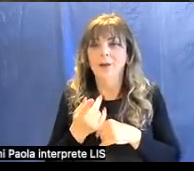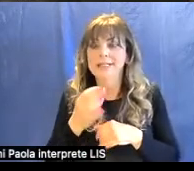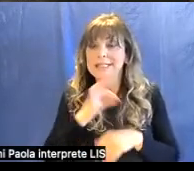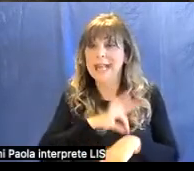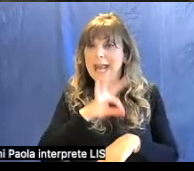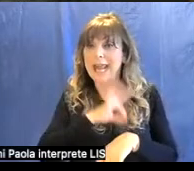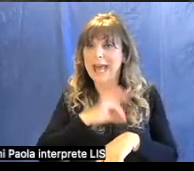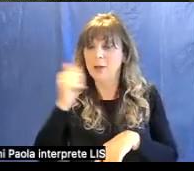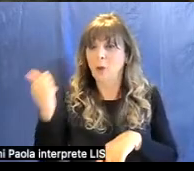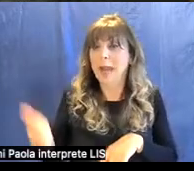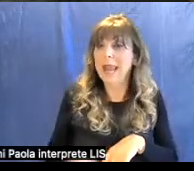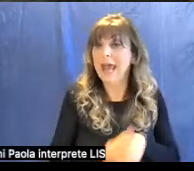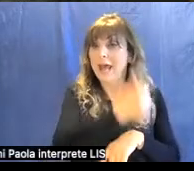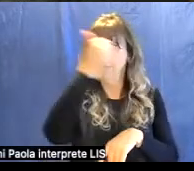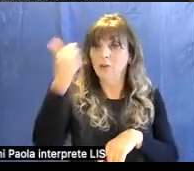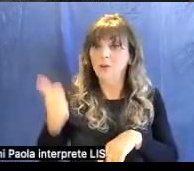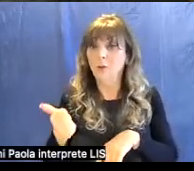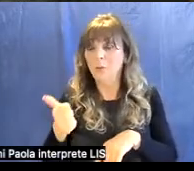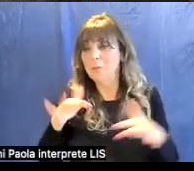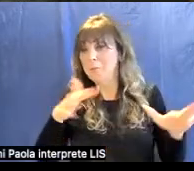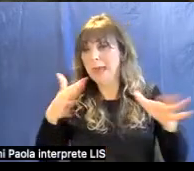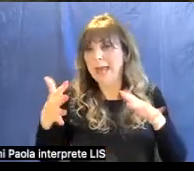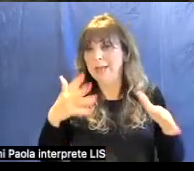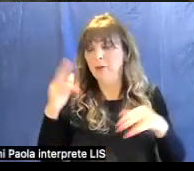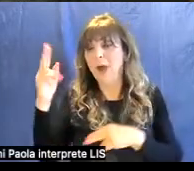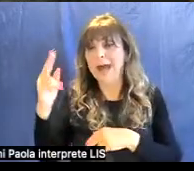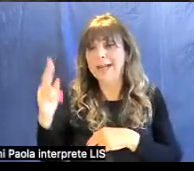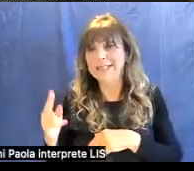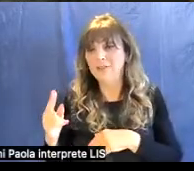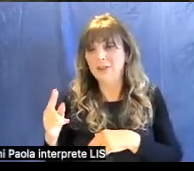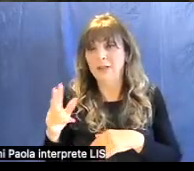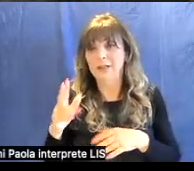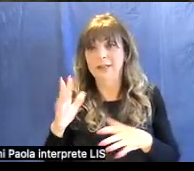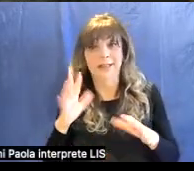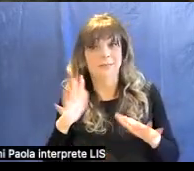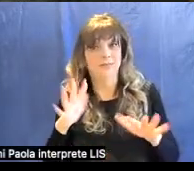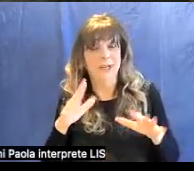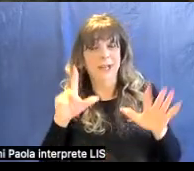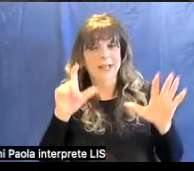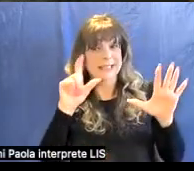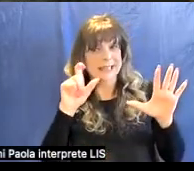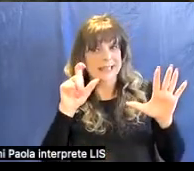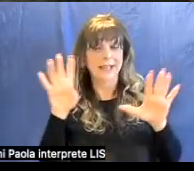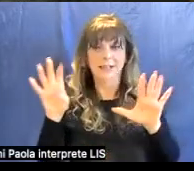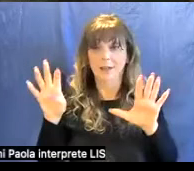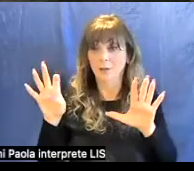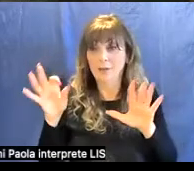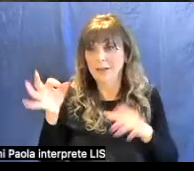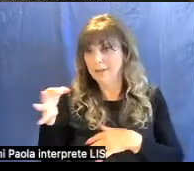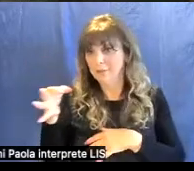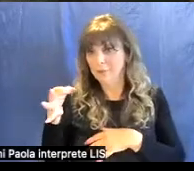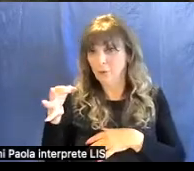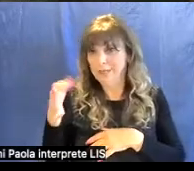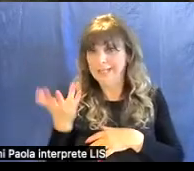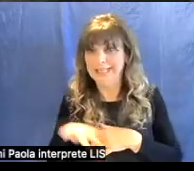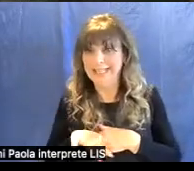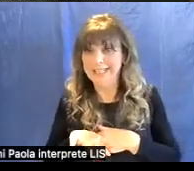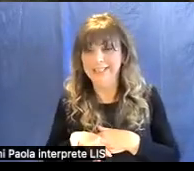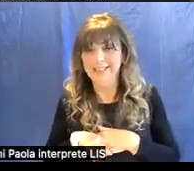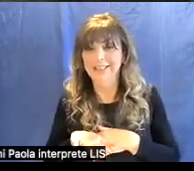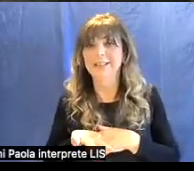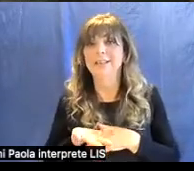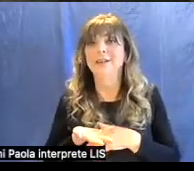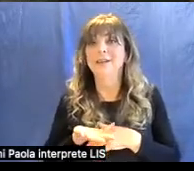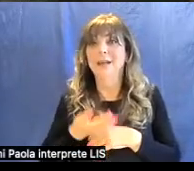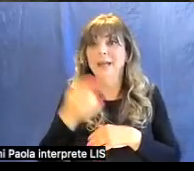annuale medio di un artigiano era sui settanta novanta fiorini quindi è un dipinto